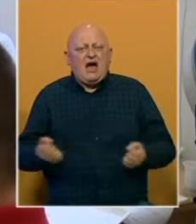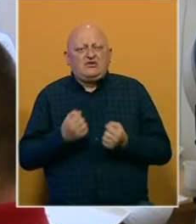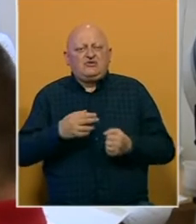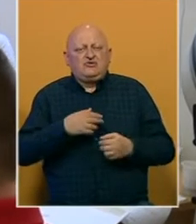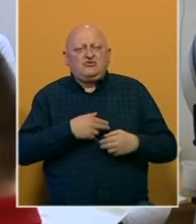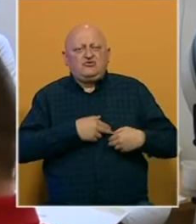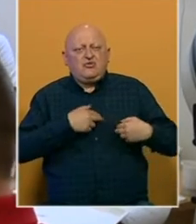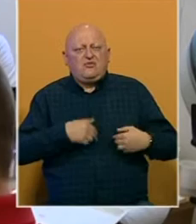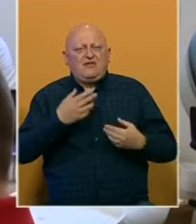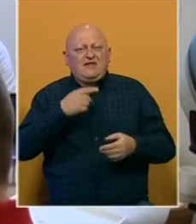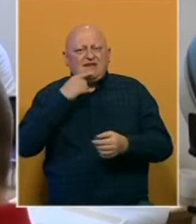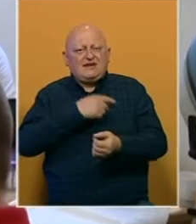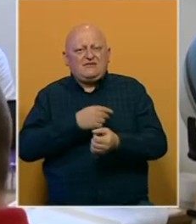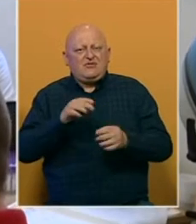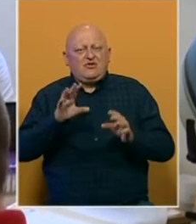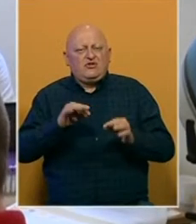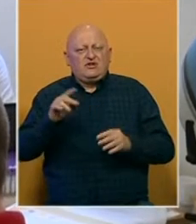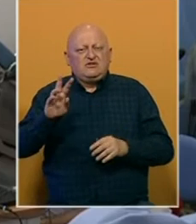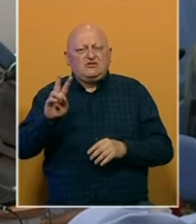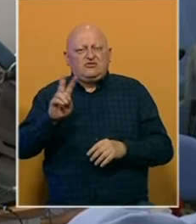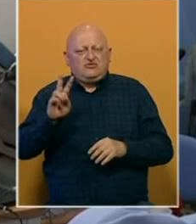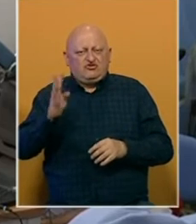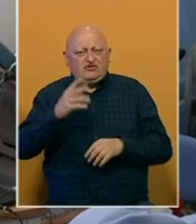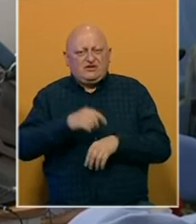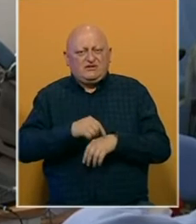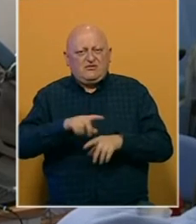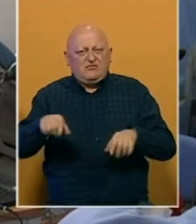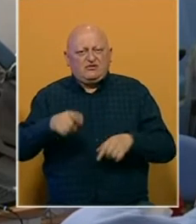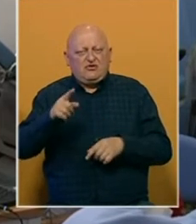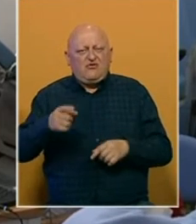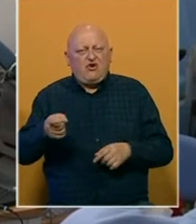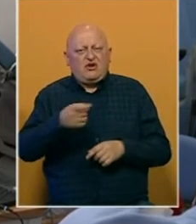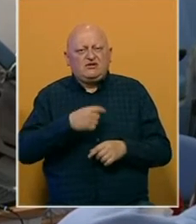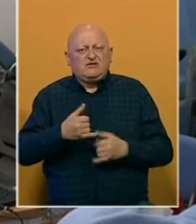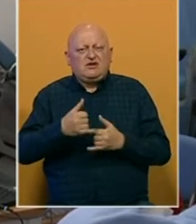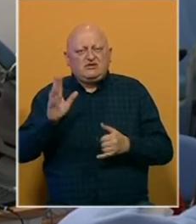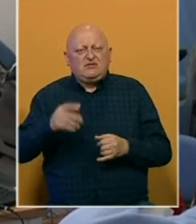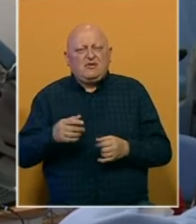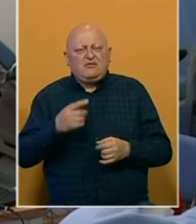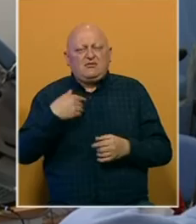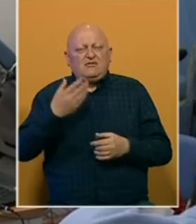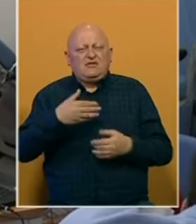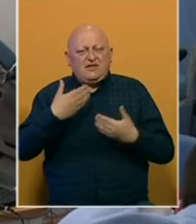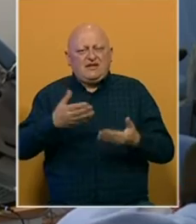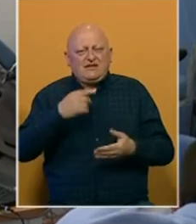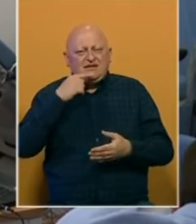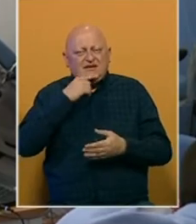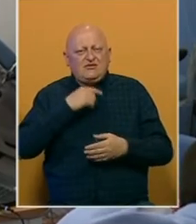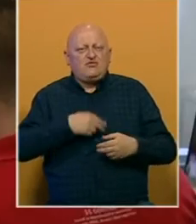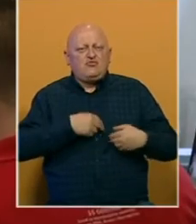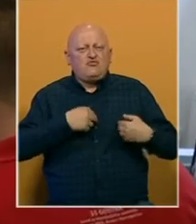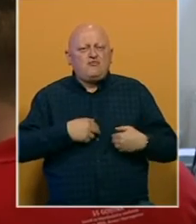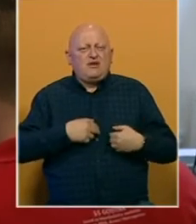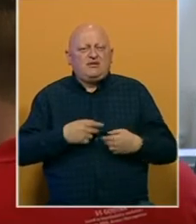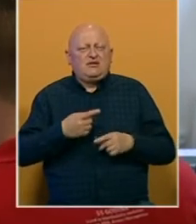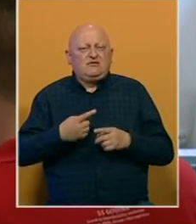dobrovoljnog darivanja krvi. Od 10 do 14 sati u prostorijama ove organizacije građani su imali priliku darovati krv u humanitarne